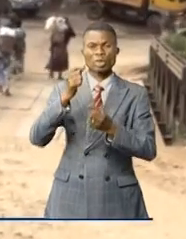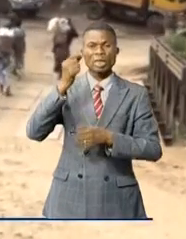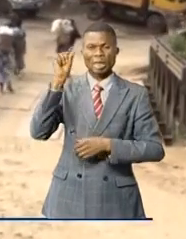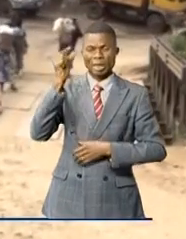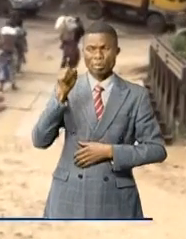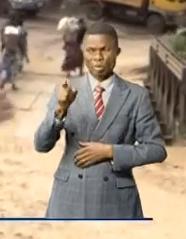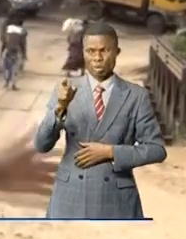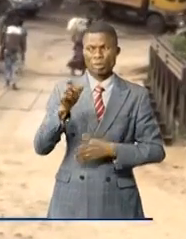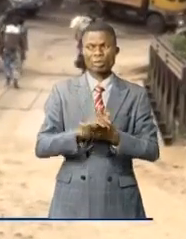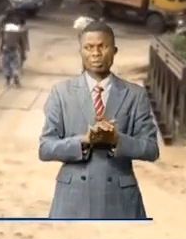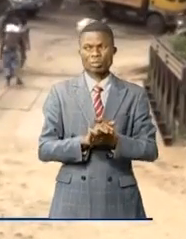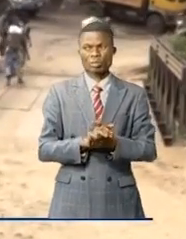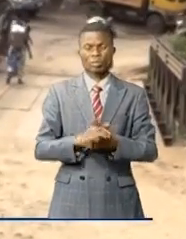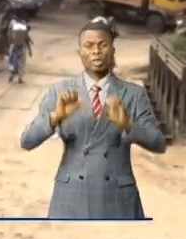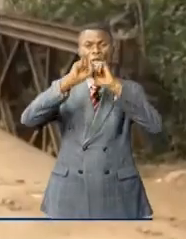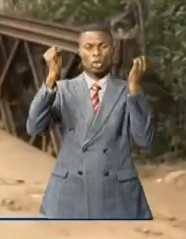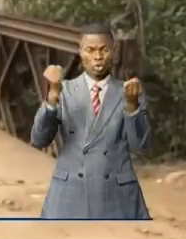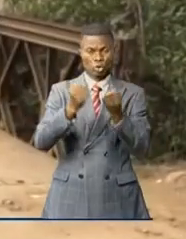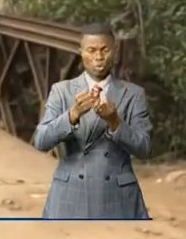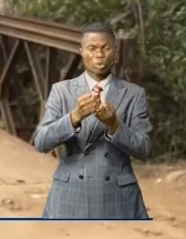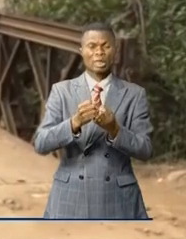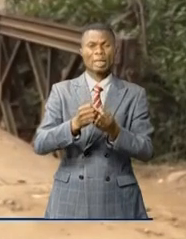une ancienne fonds, il s'était déjà foutu.